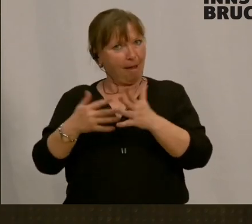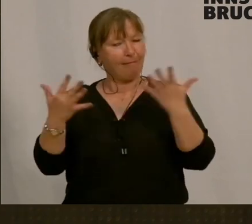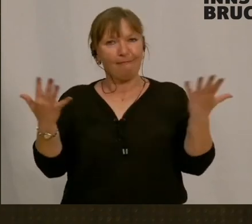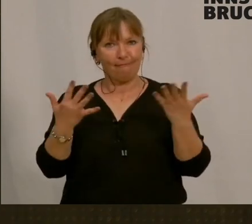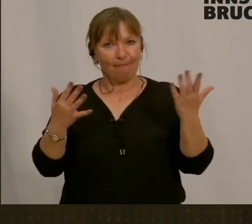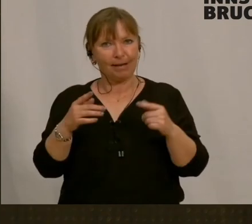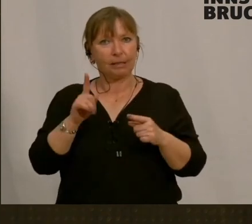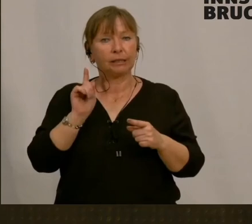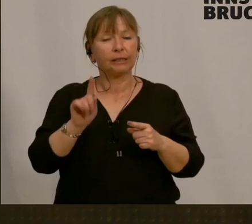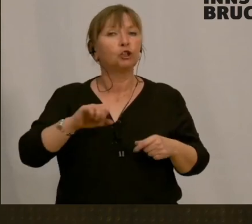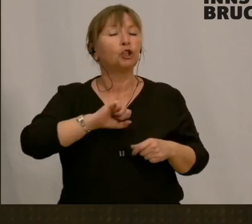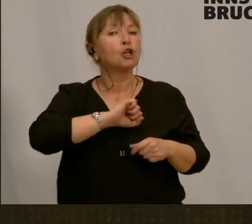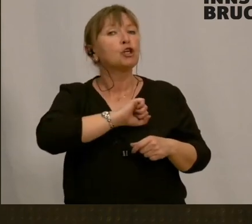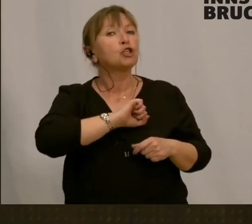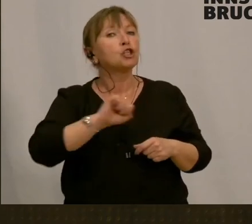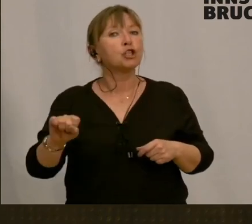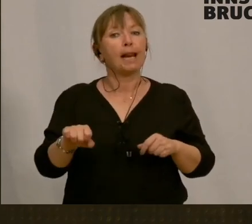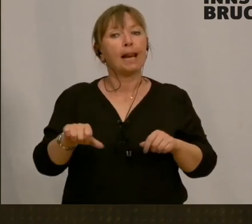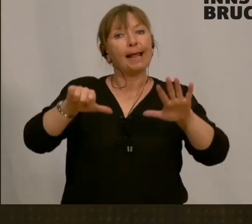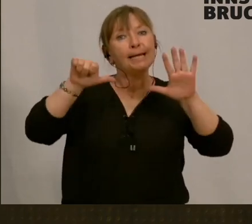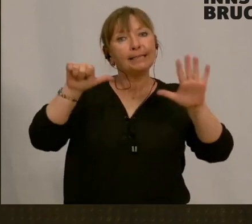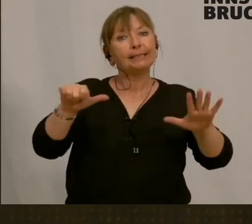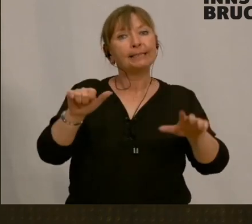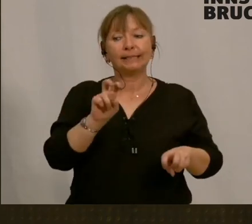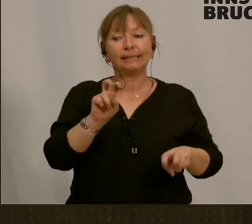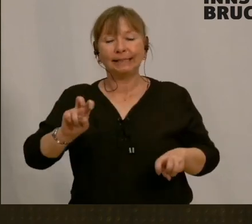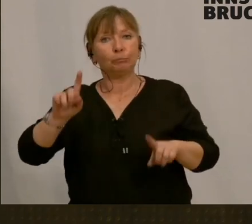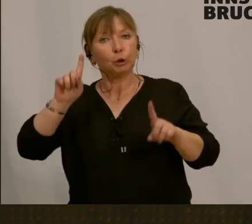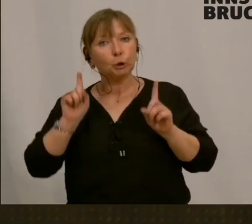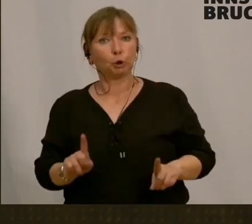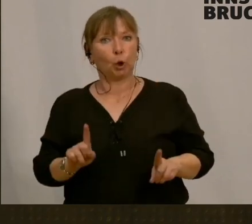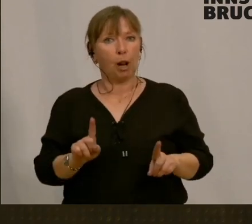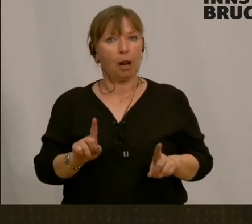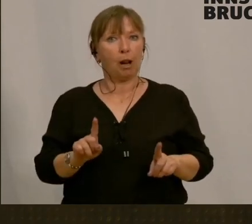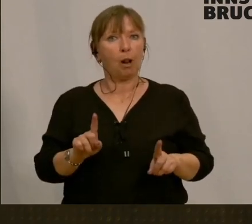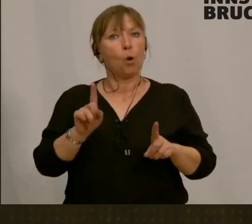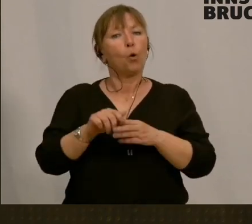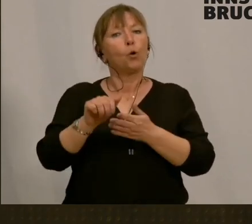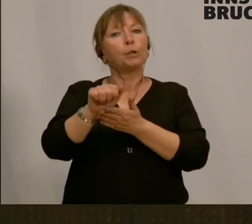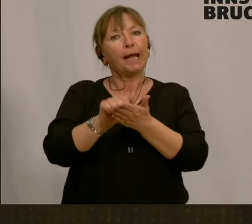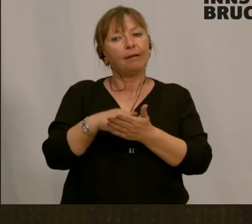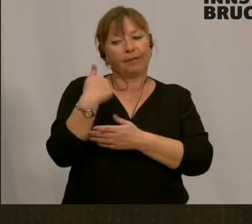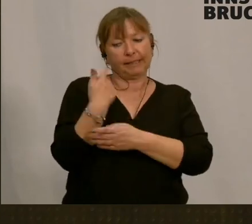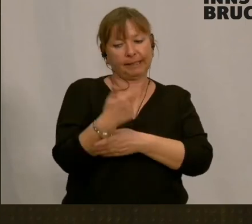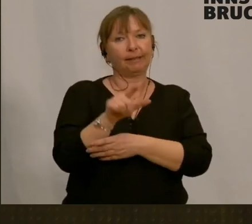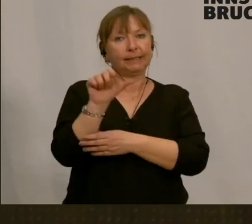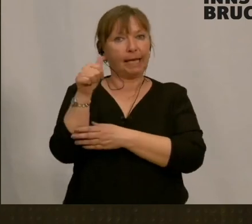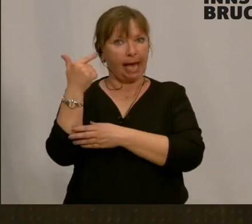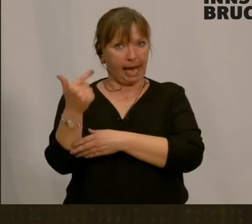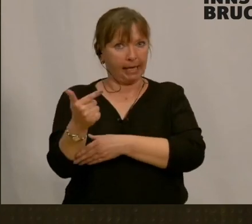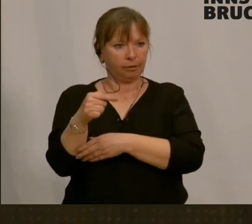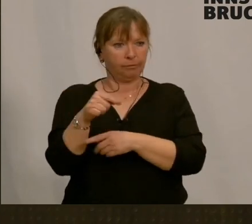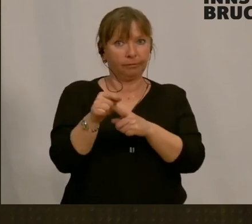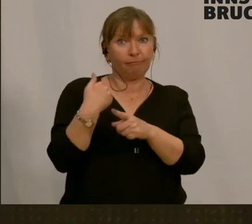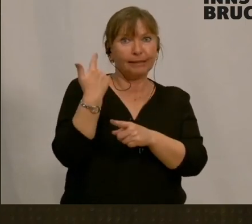dass rasch 6 Sitzplätze aufgestellt werden sollen und Anfang 2021, passiert ist ja das alles nur